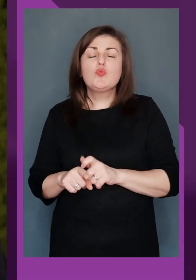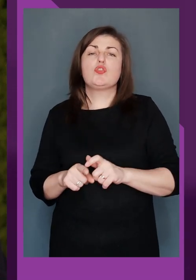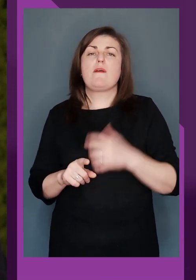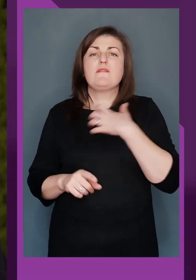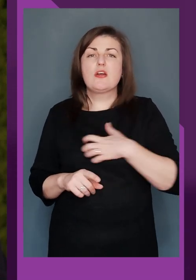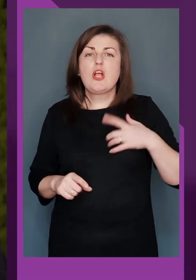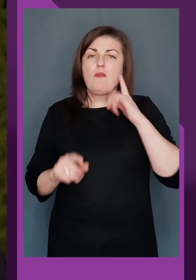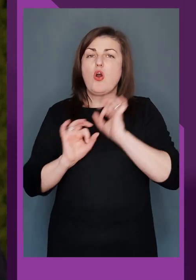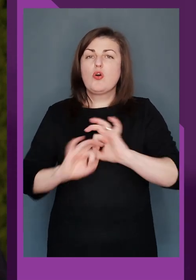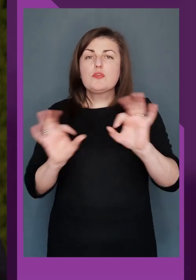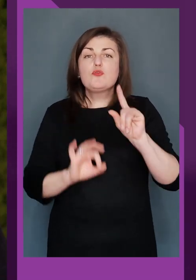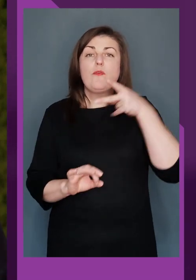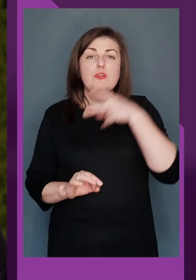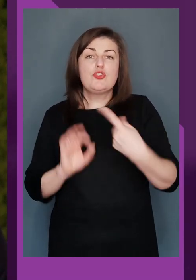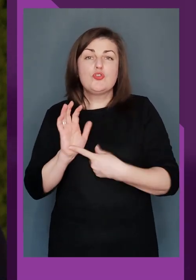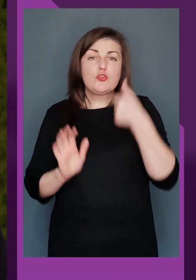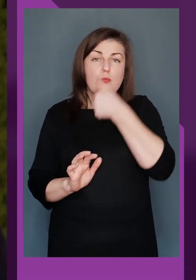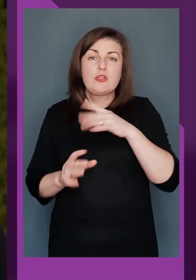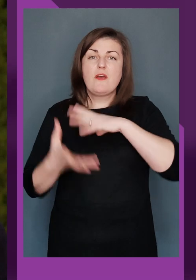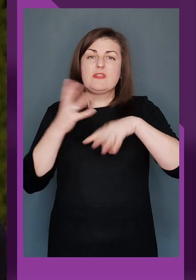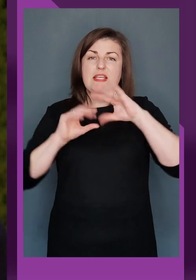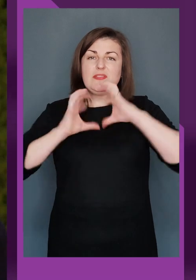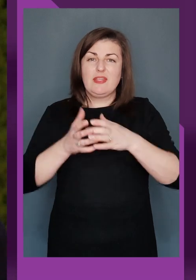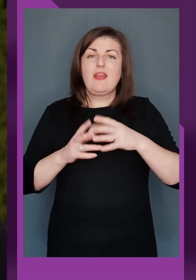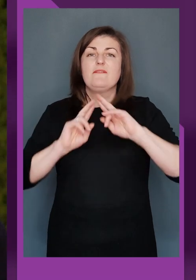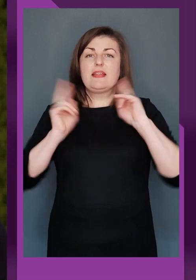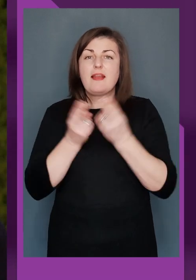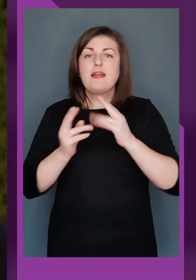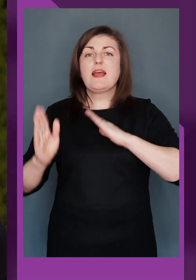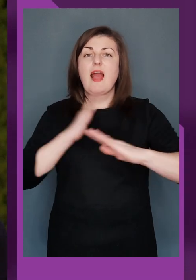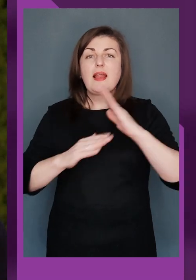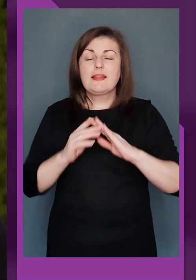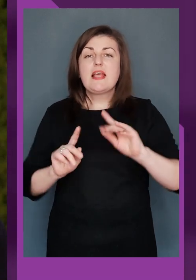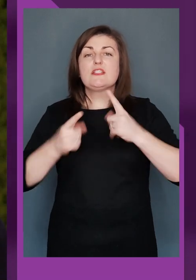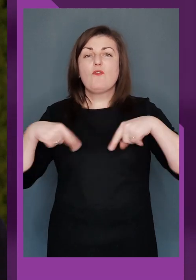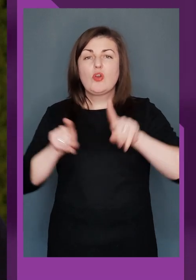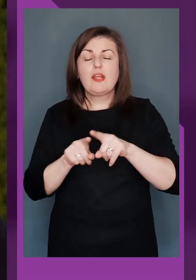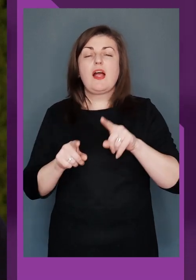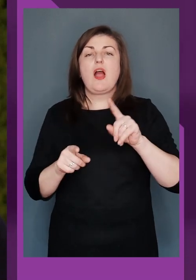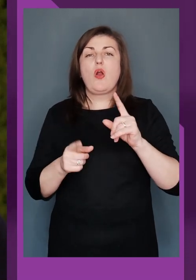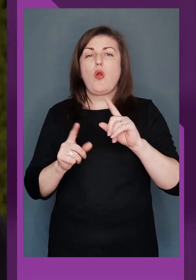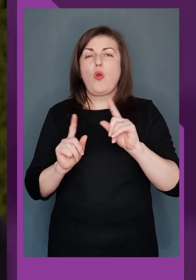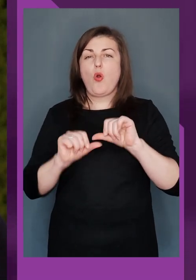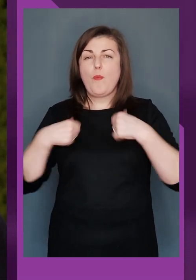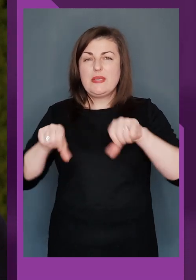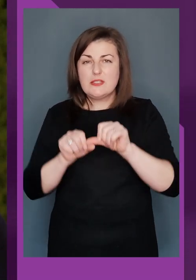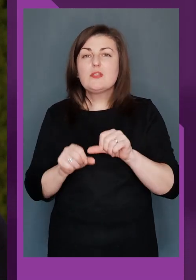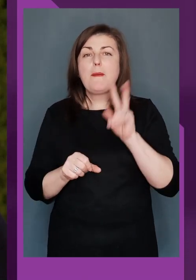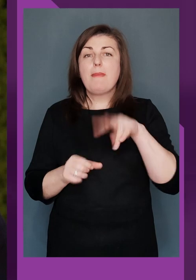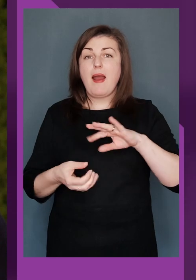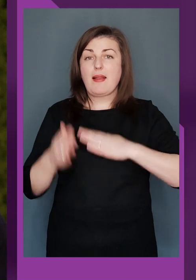важливо розповісти, що у 2006 році Всесвітня федерація карате створила комісію з пара карате з метою розвитку та